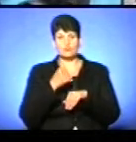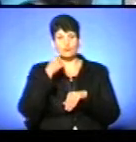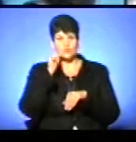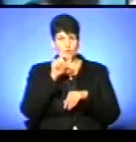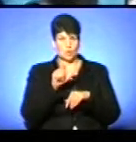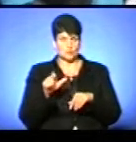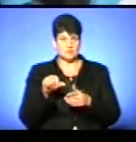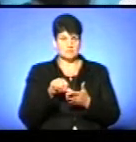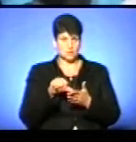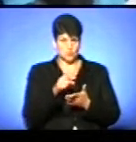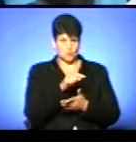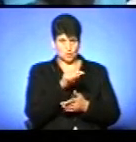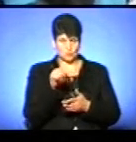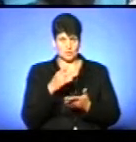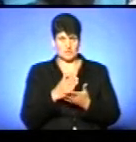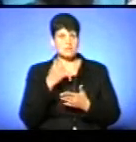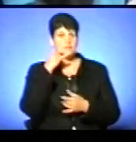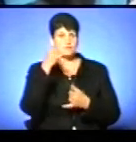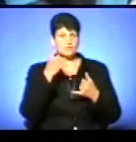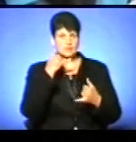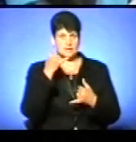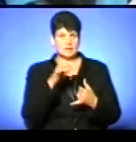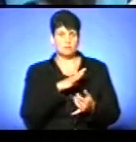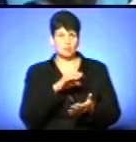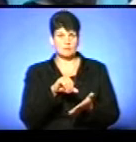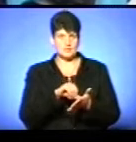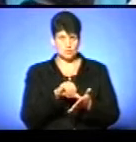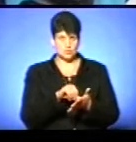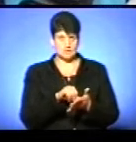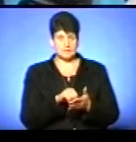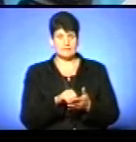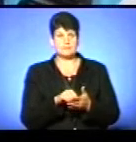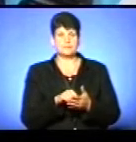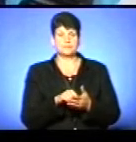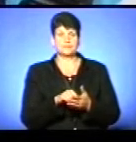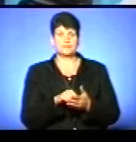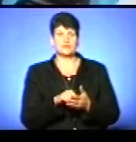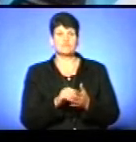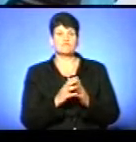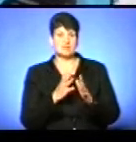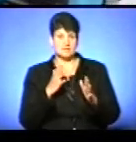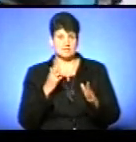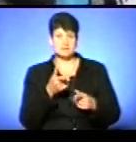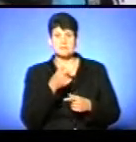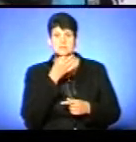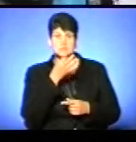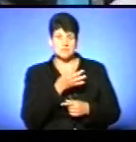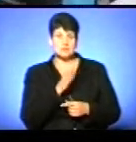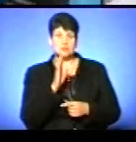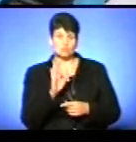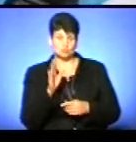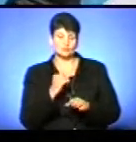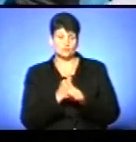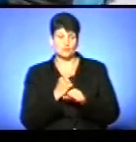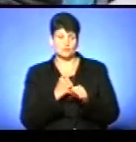які тут присутні, дехто з людей, відзвонювали і були присутні. Тут же безпосередньо, в черзі, і було повідомлено, що заклад працює.